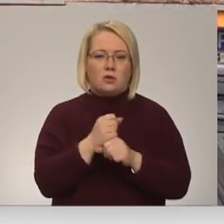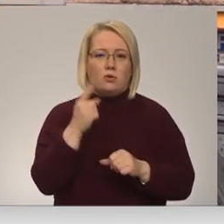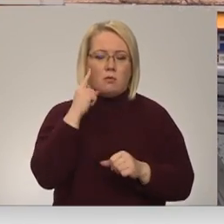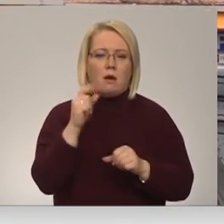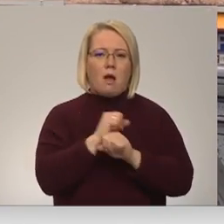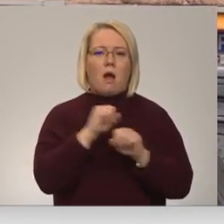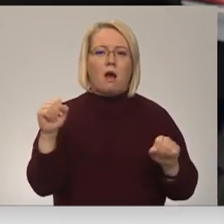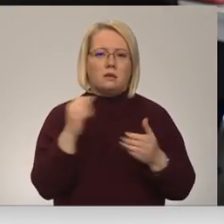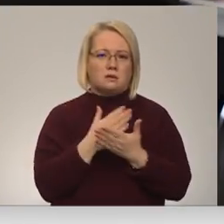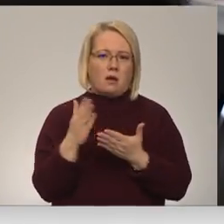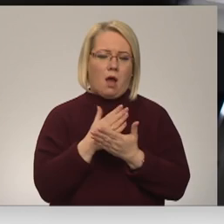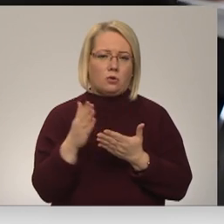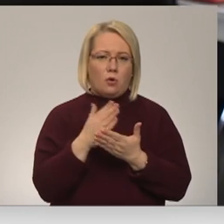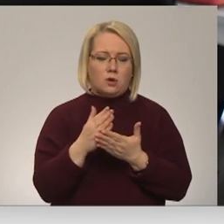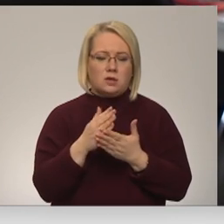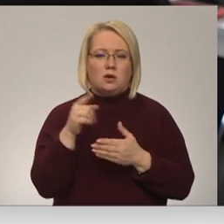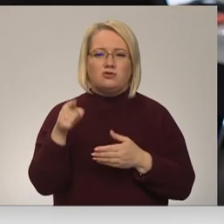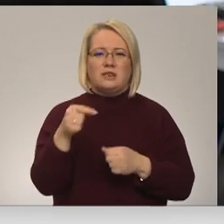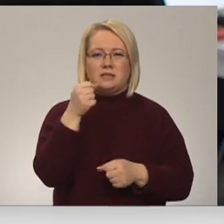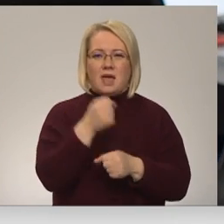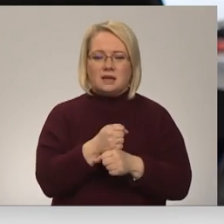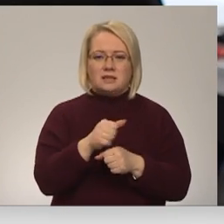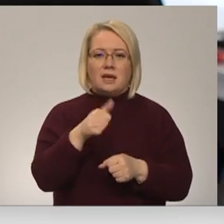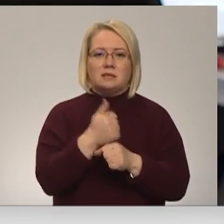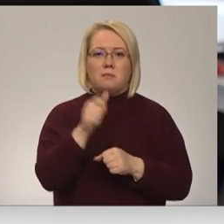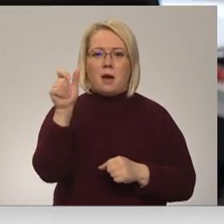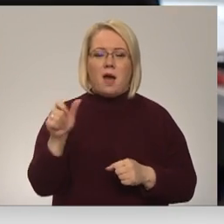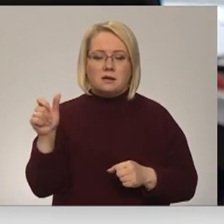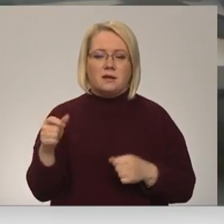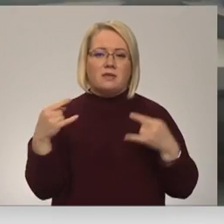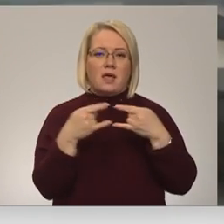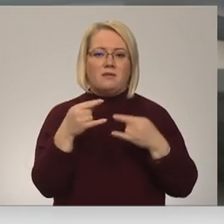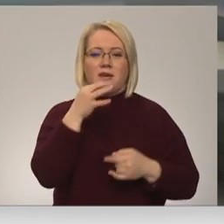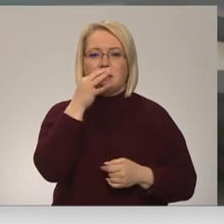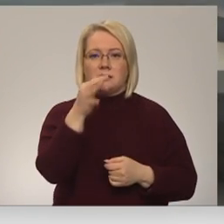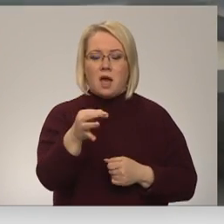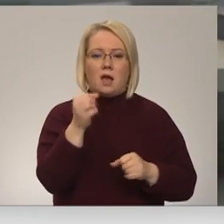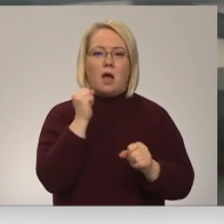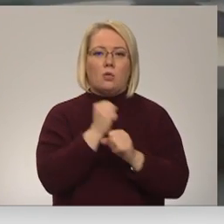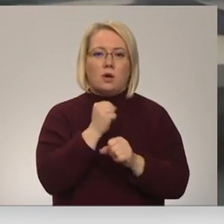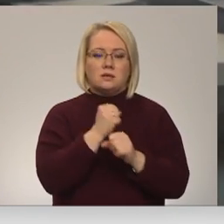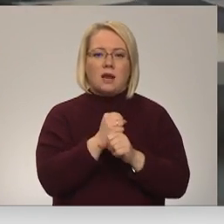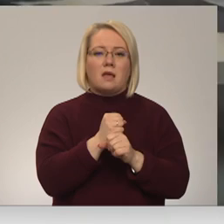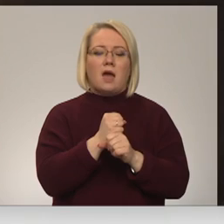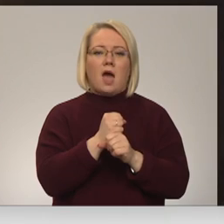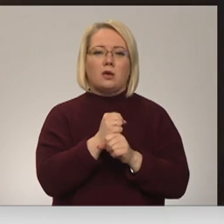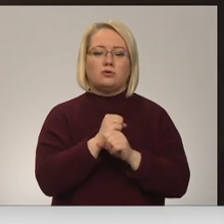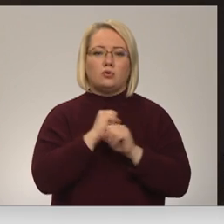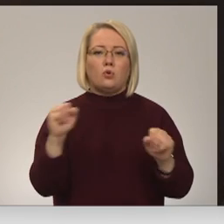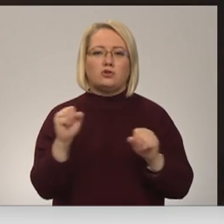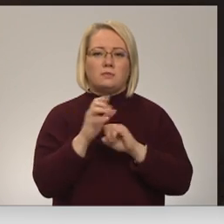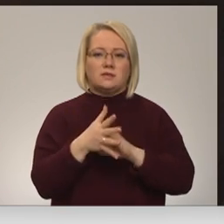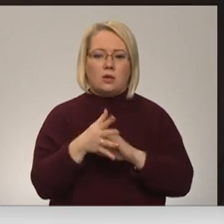saviedīs to visu kārtībā. Koģenerācijas stacijas pārstāvju RTV saka, nostrādāju savā arī izdrošības sistēmu, un